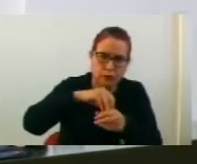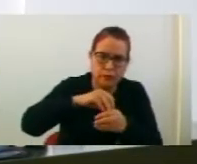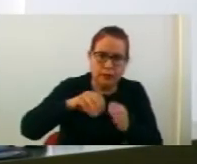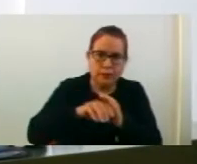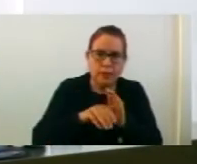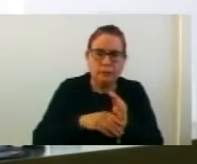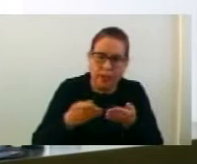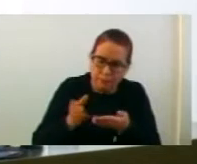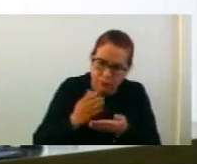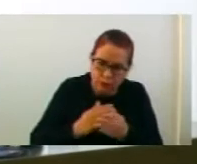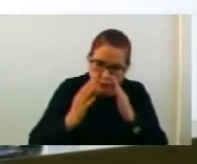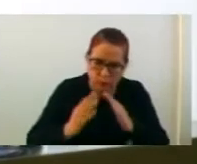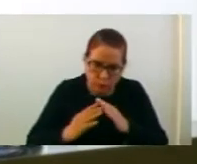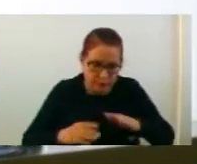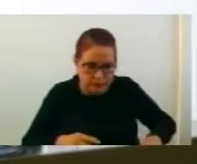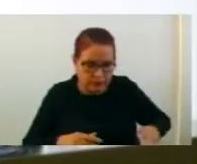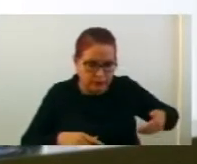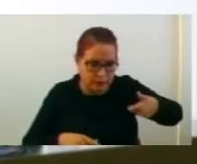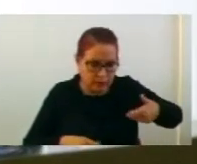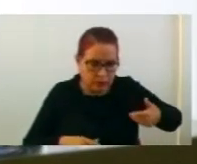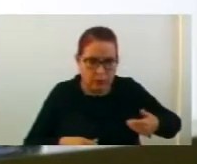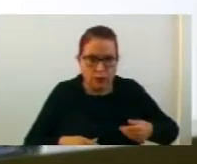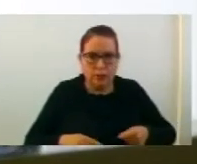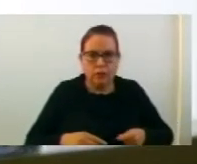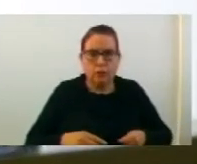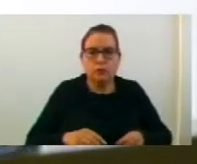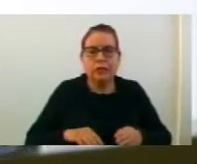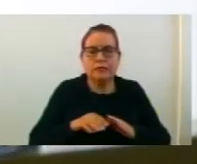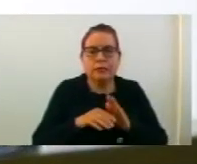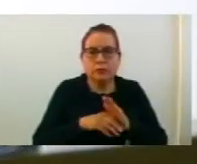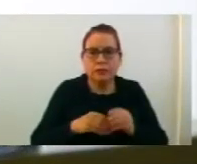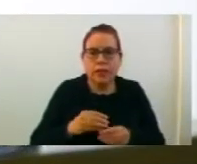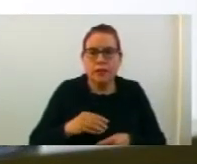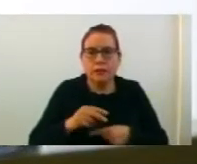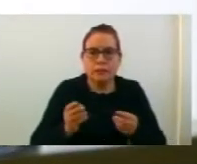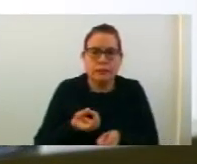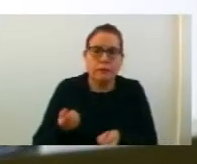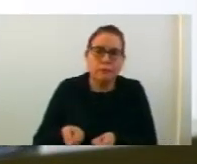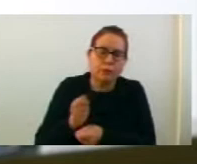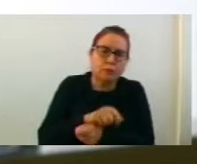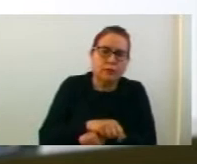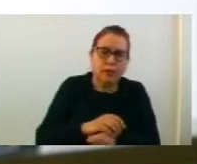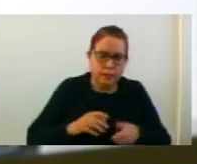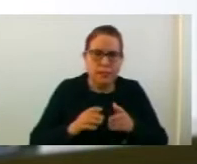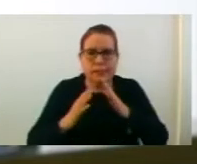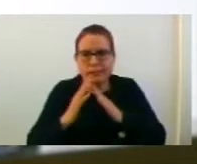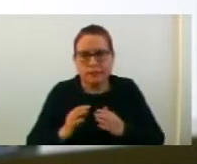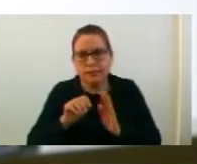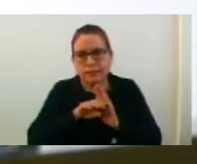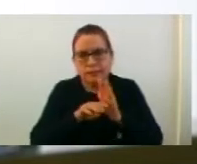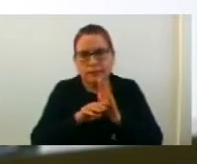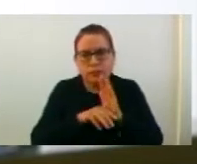библиотеката и Домот за деца и млади произлегување от Законот за изменување и дополување на Законот за културата, службен вестник на Р